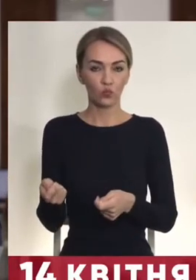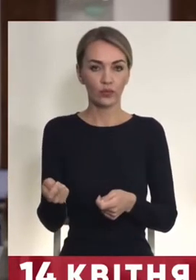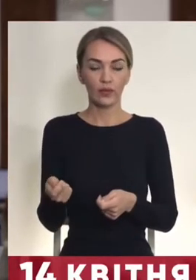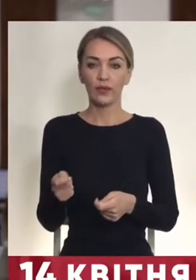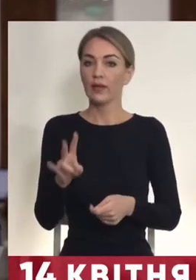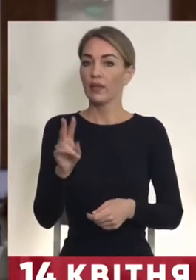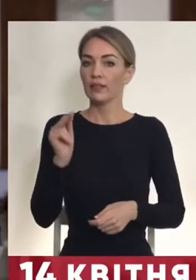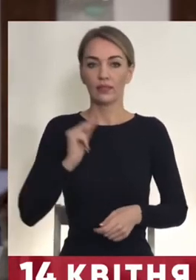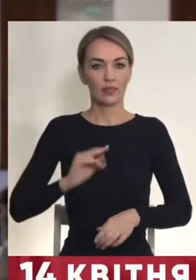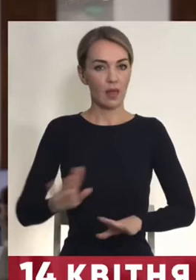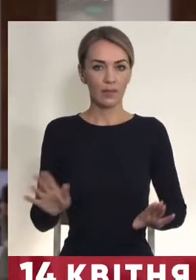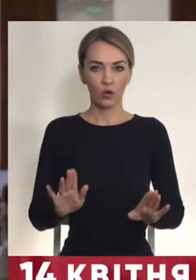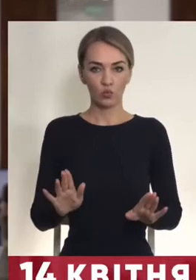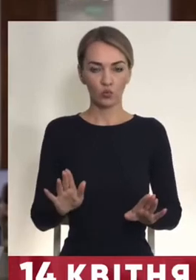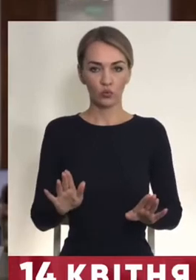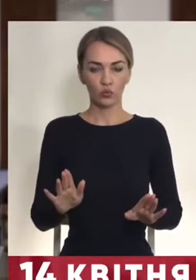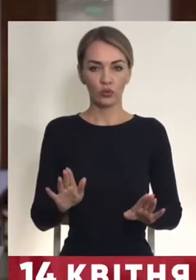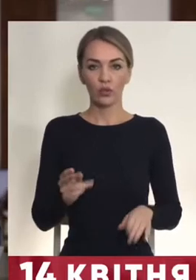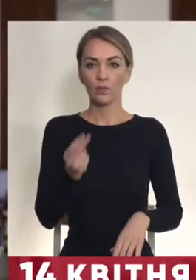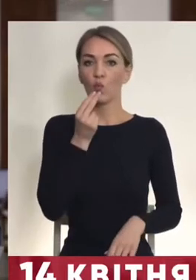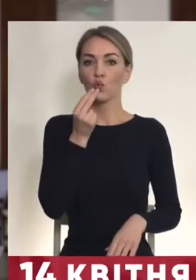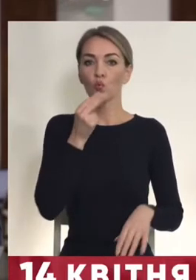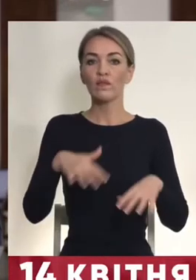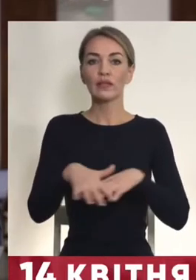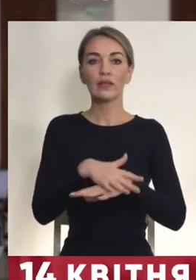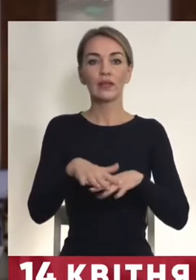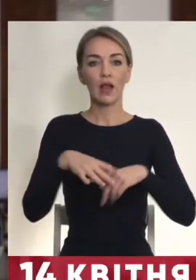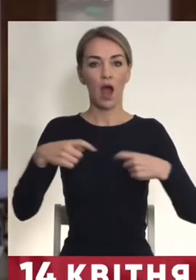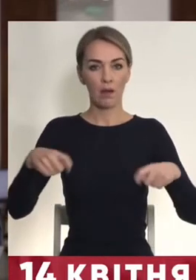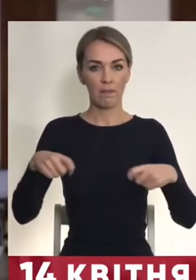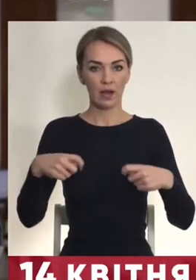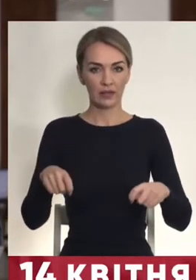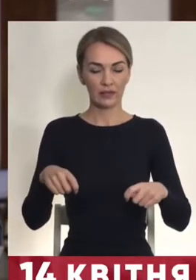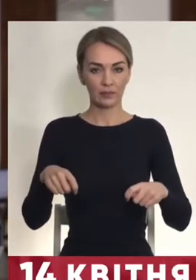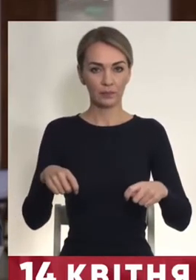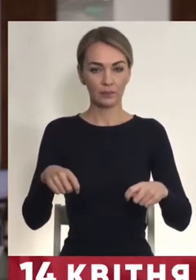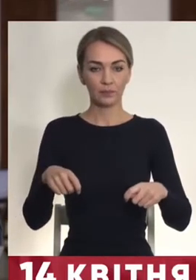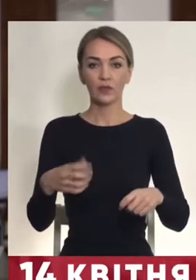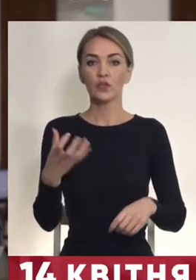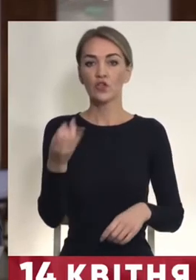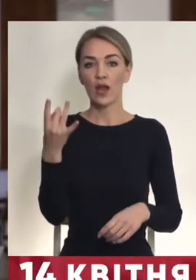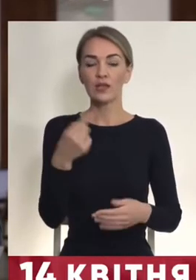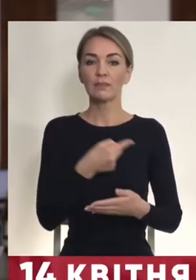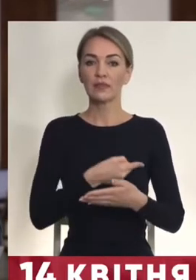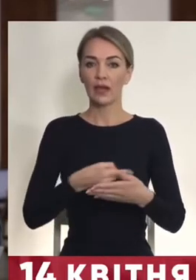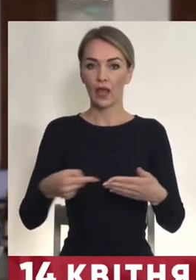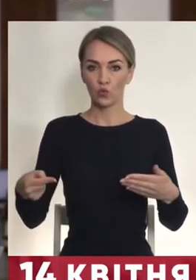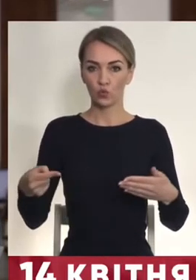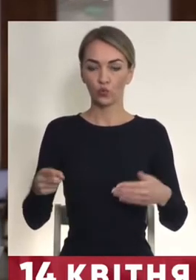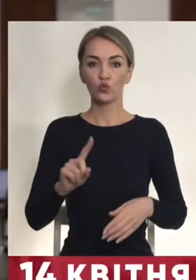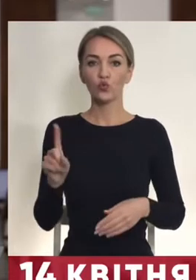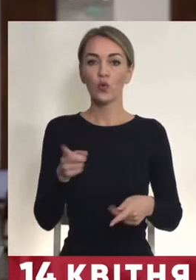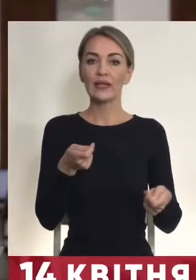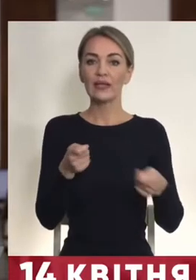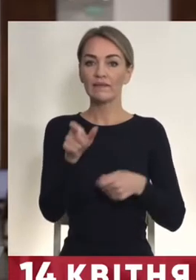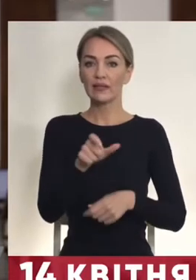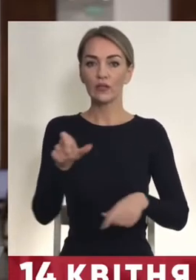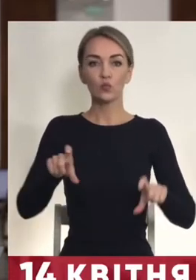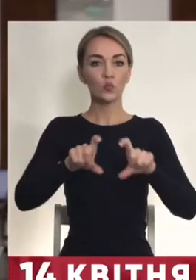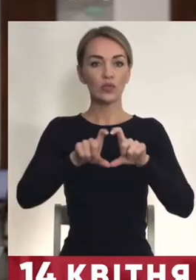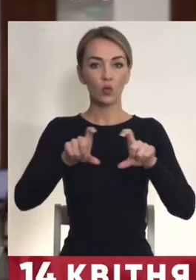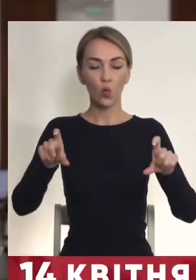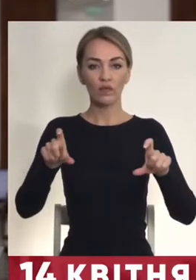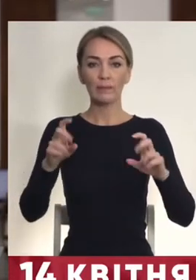Не працюють продуктові ярмарки. Ще раз підкреслюю, що керівники установ,